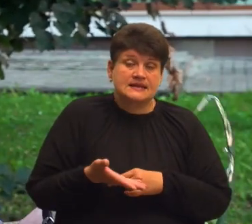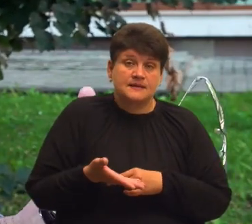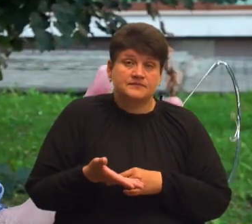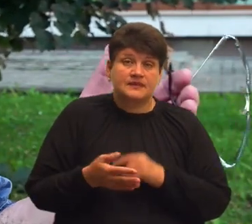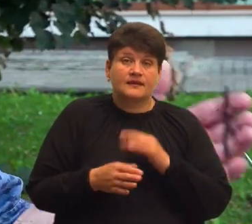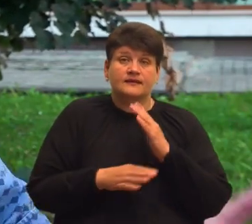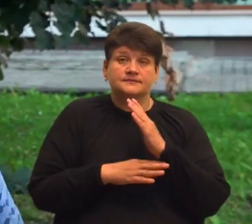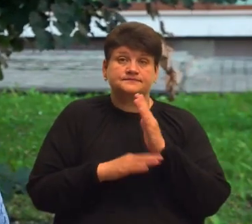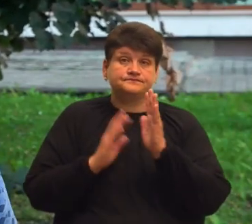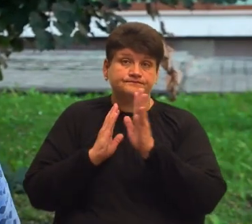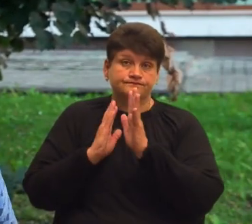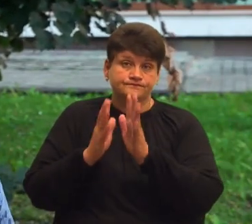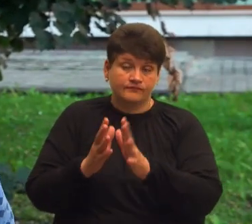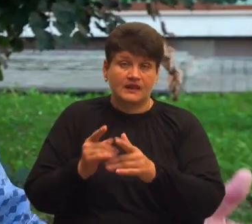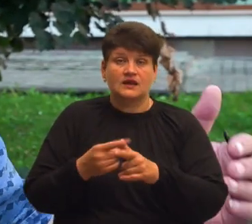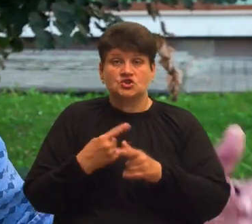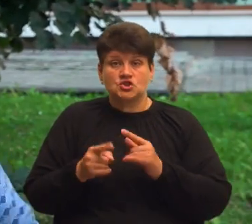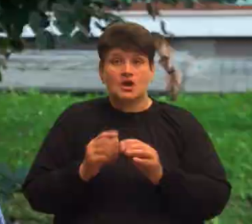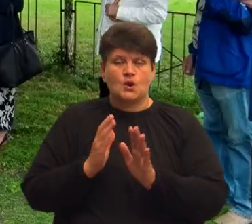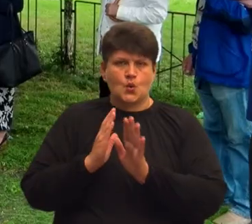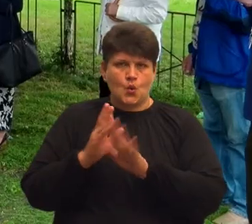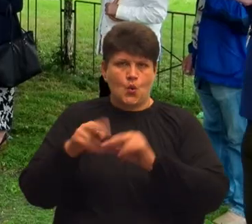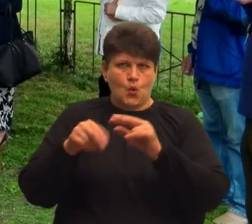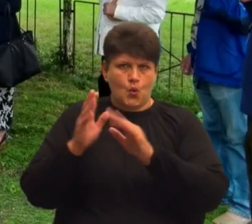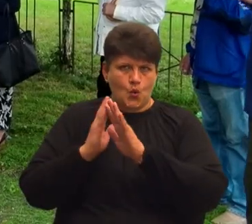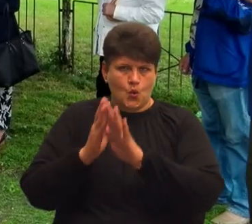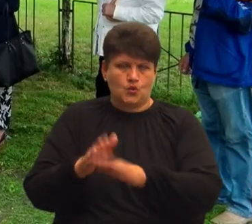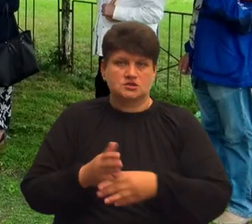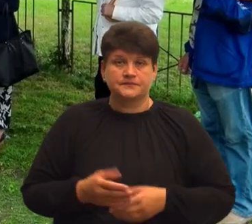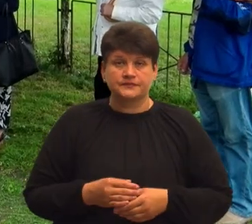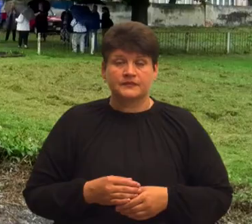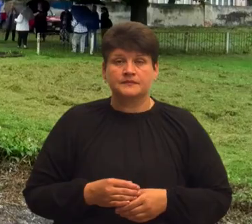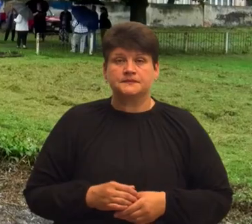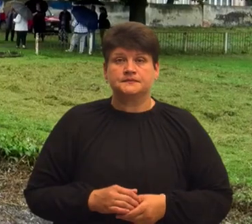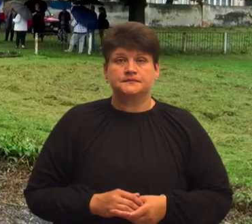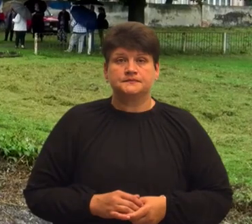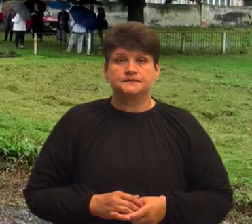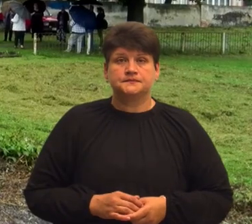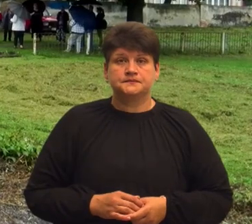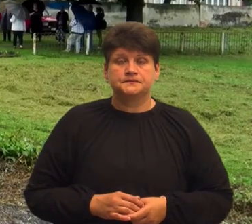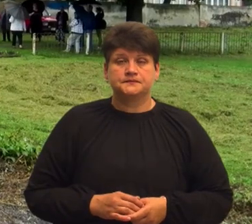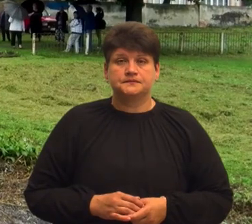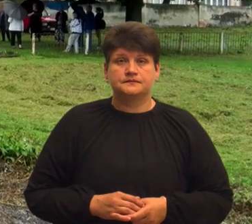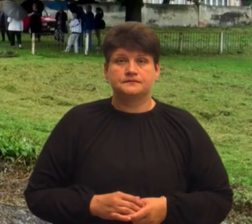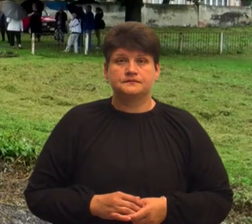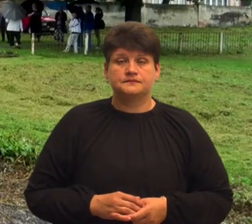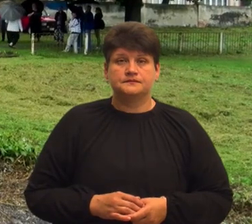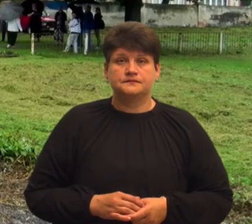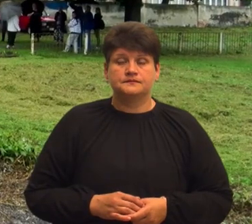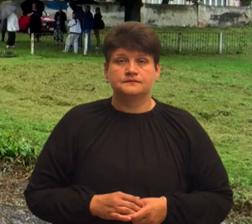насадження, чи це саме огорожа якась суцільна. Любов Гадомська, Василь Панчук, Андрій Бодак. Суспільне новини.